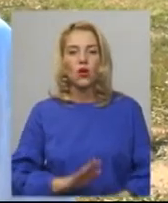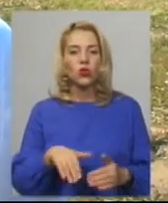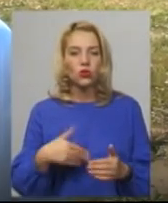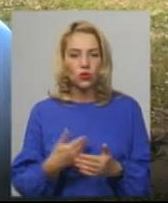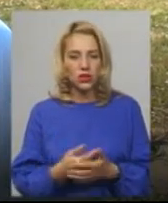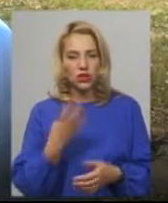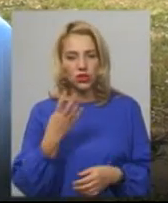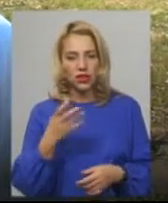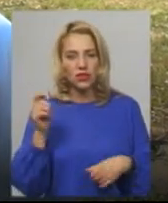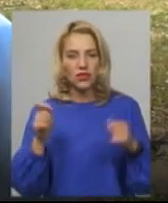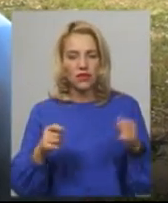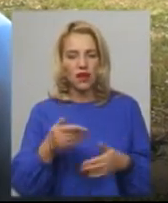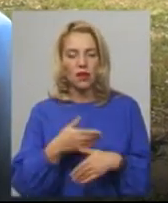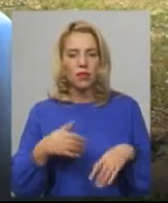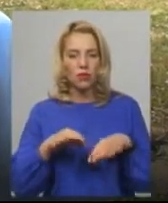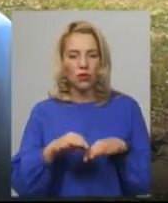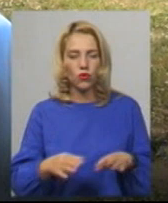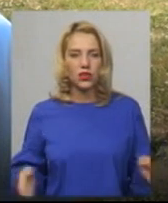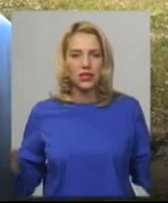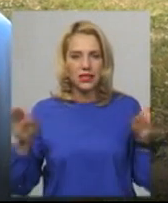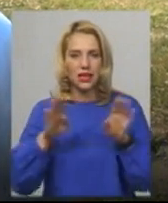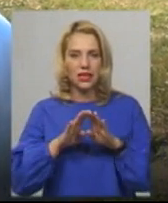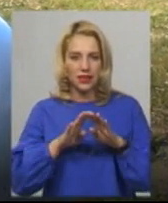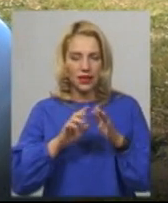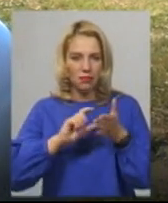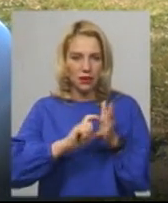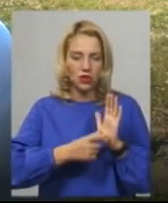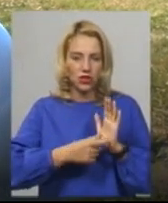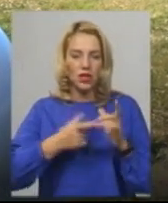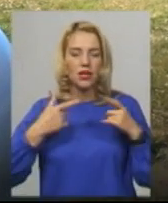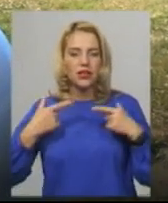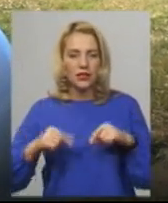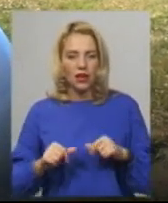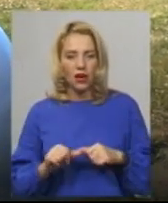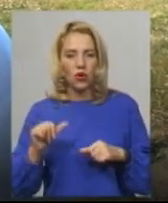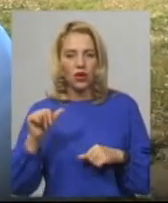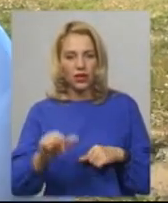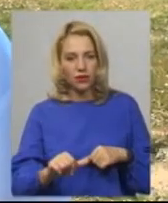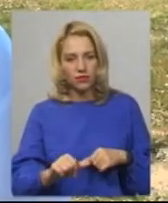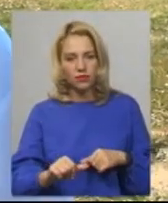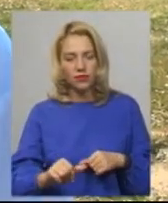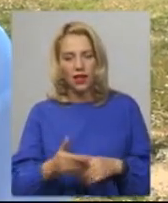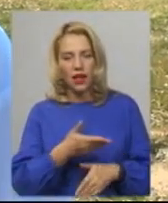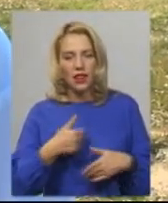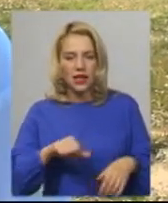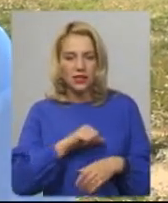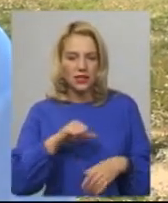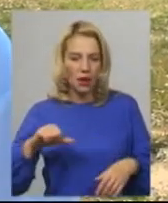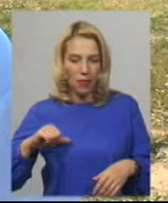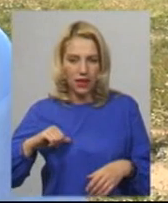чотири фестивалі ми проводили у закритих приміщеннях, де крім нас самих,